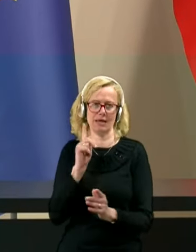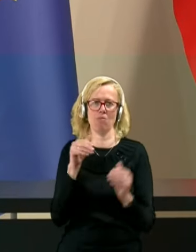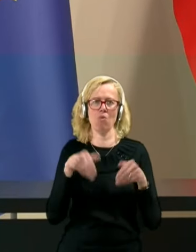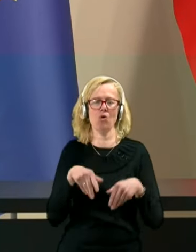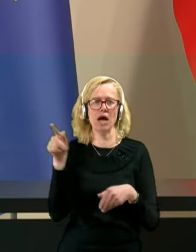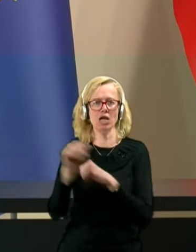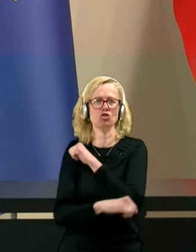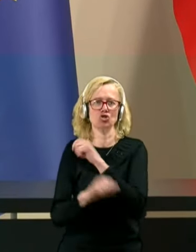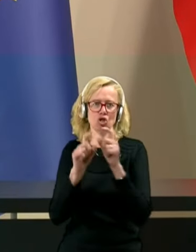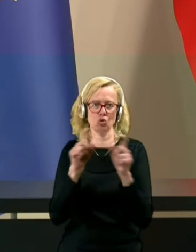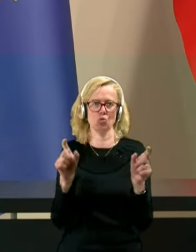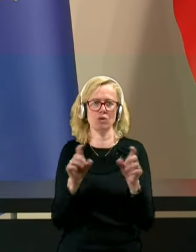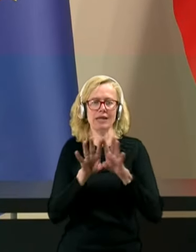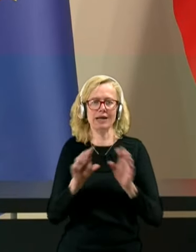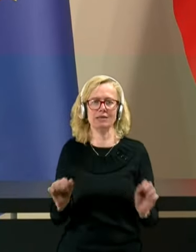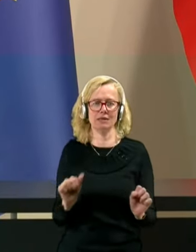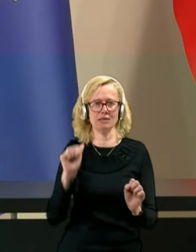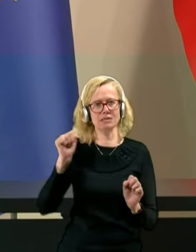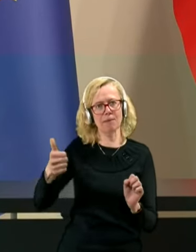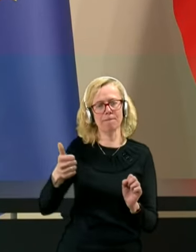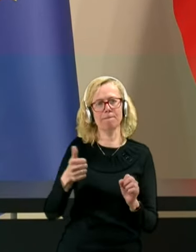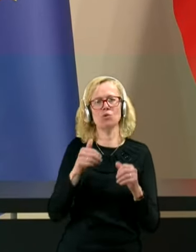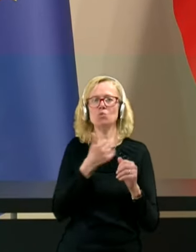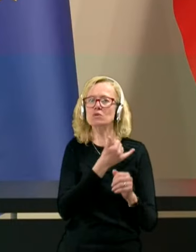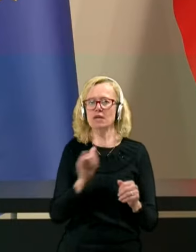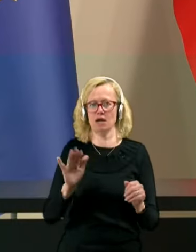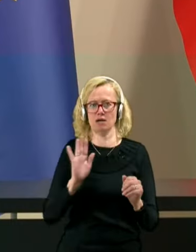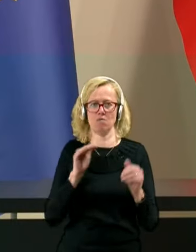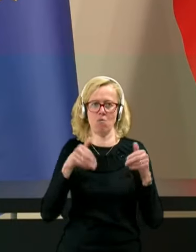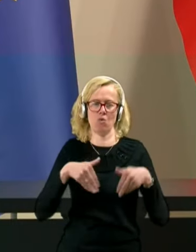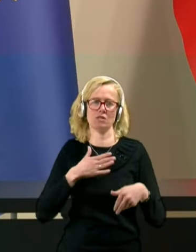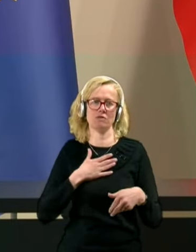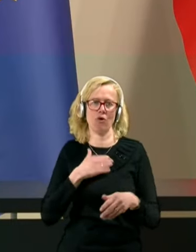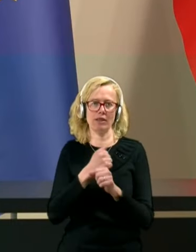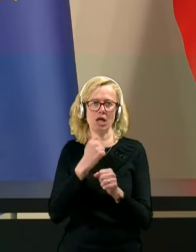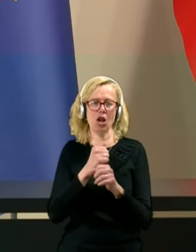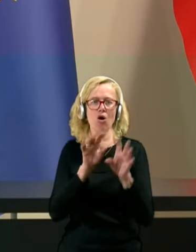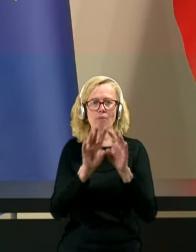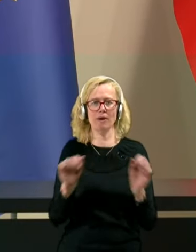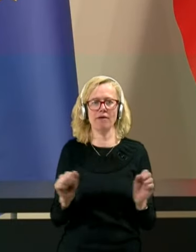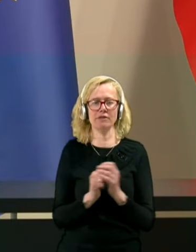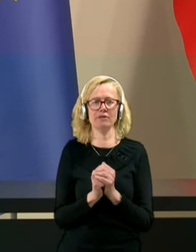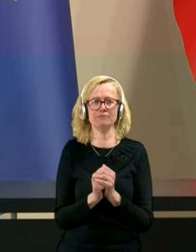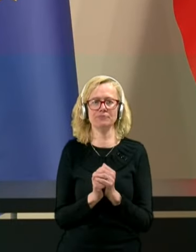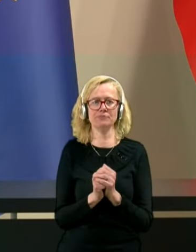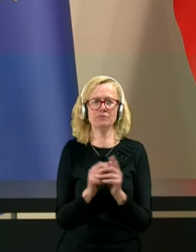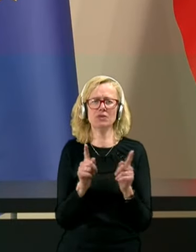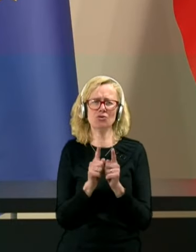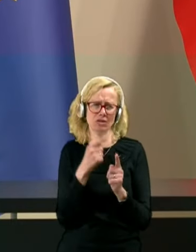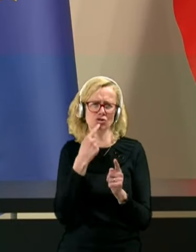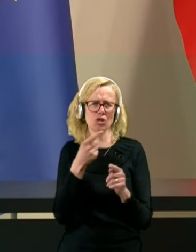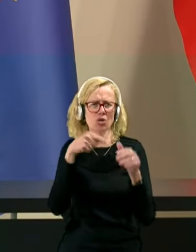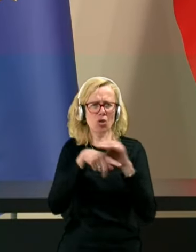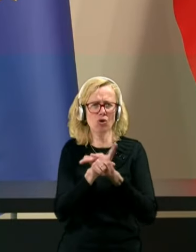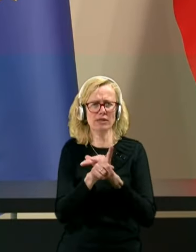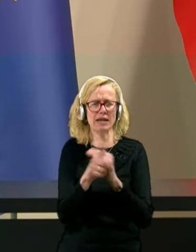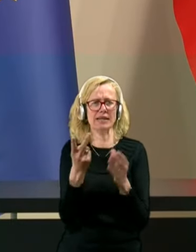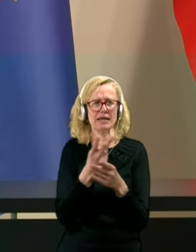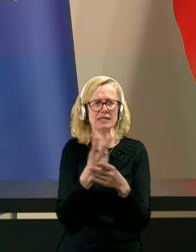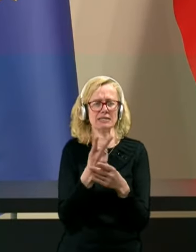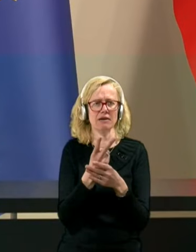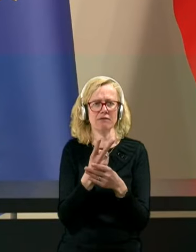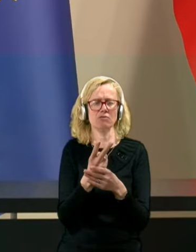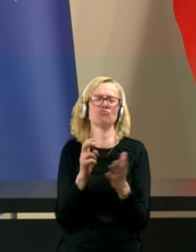narediti in vsak mora svoje delo oprav. In kot že rečeno, notranje rezerve so